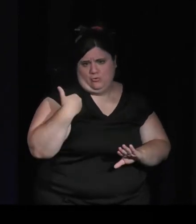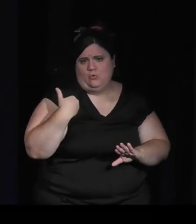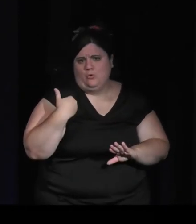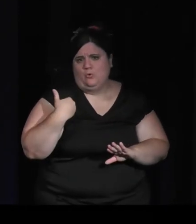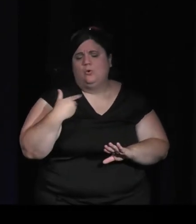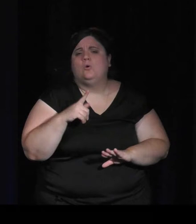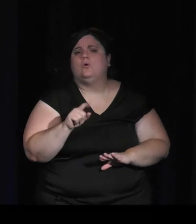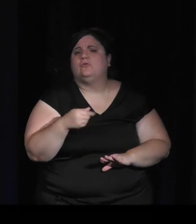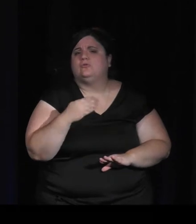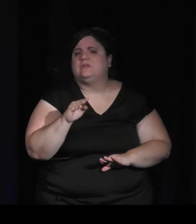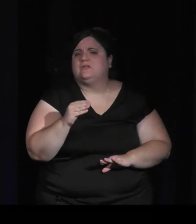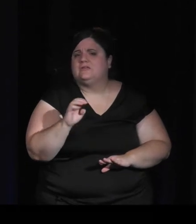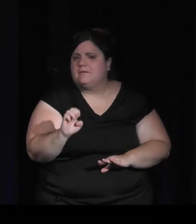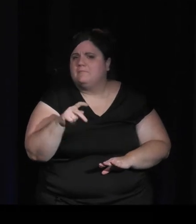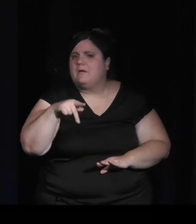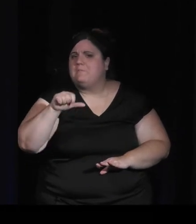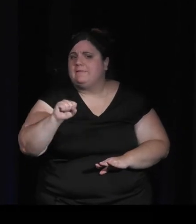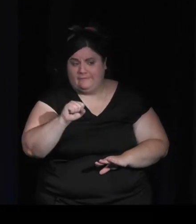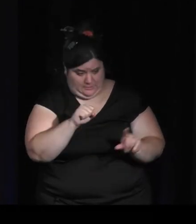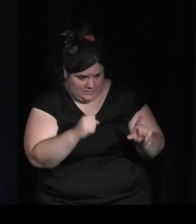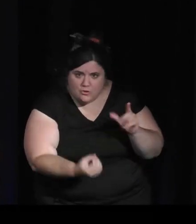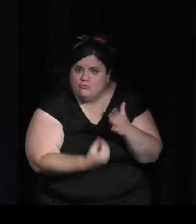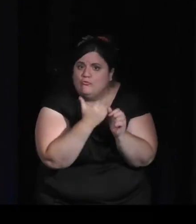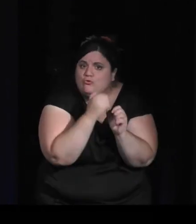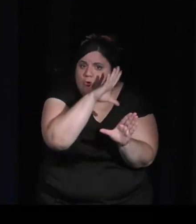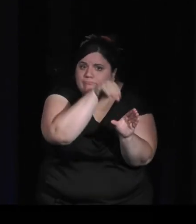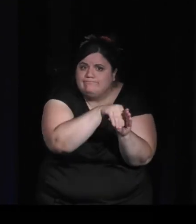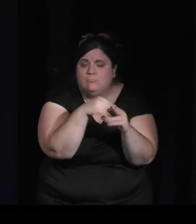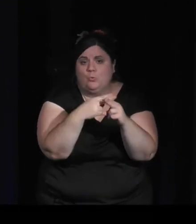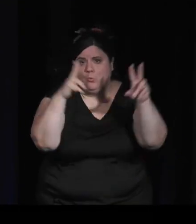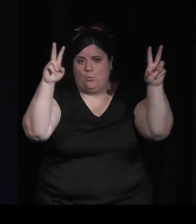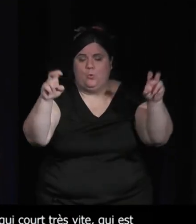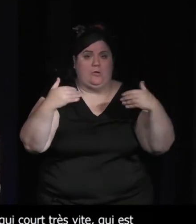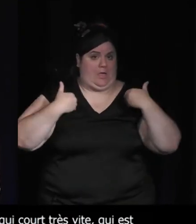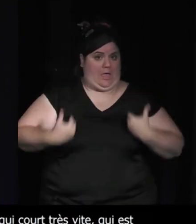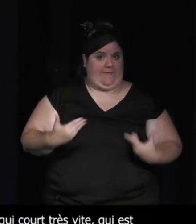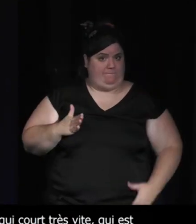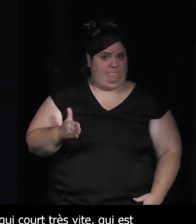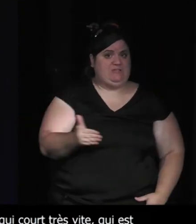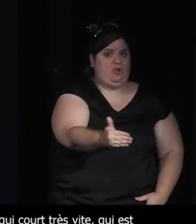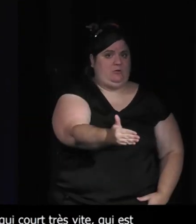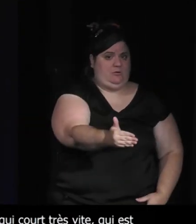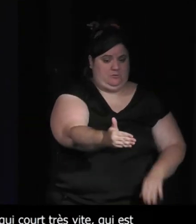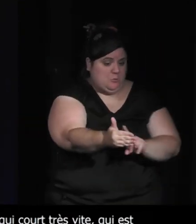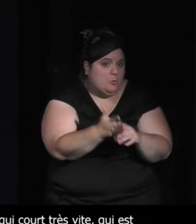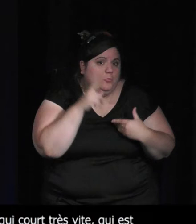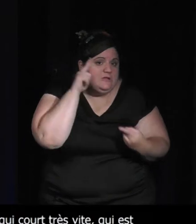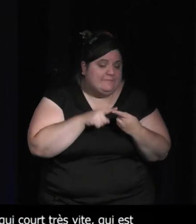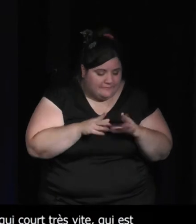je vous laisse deviner quel animal on joue le but étant de partir de son aquarium et de rejoindre la mer